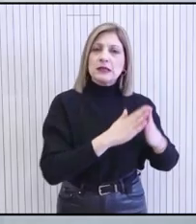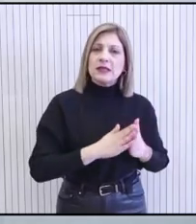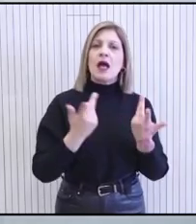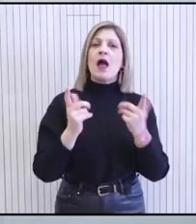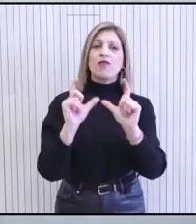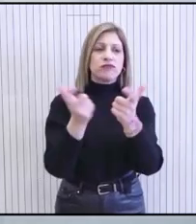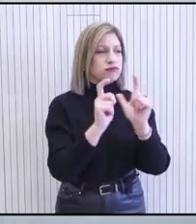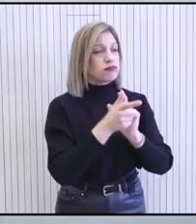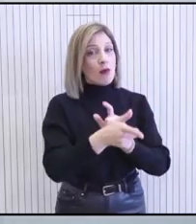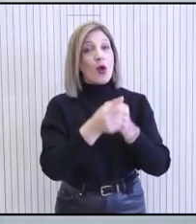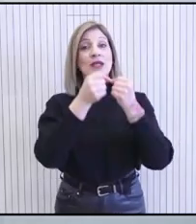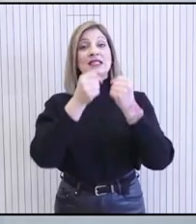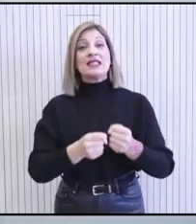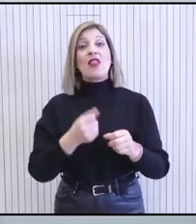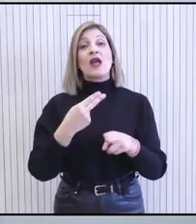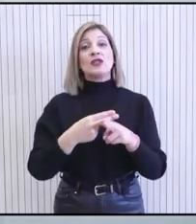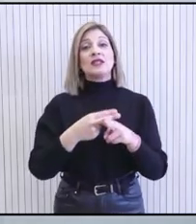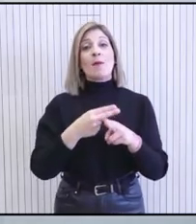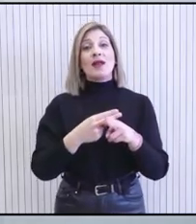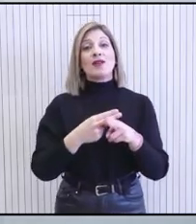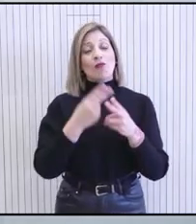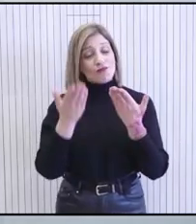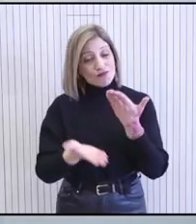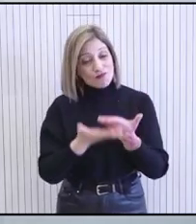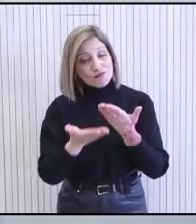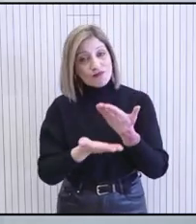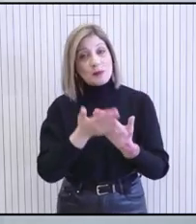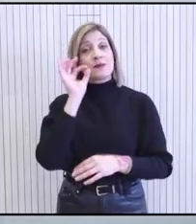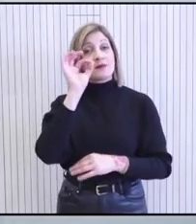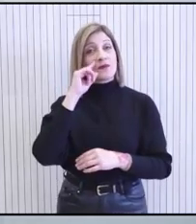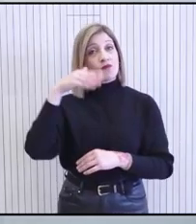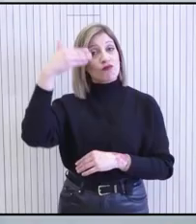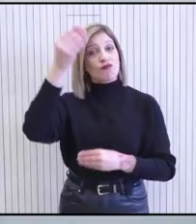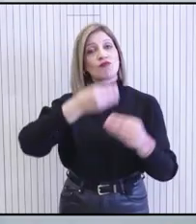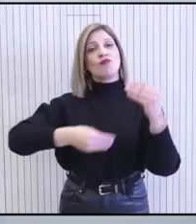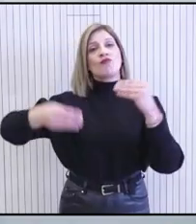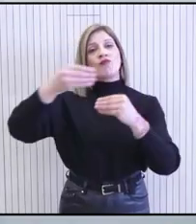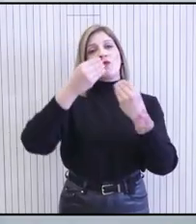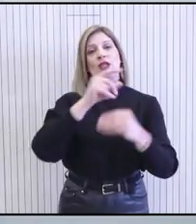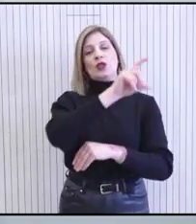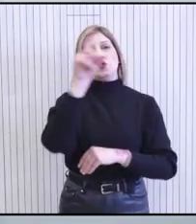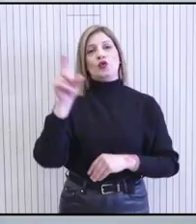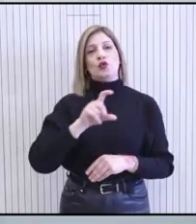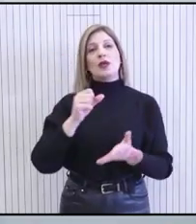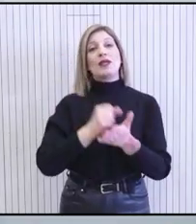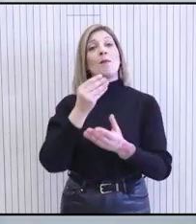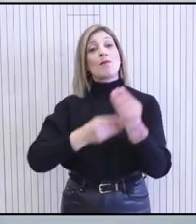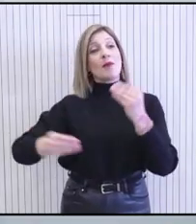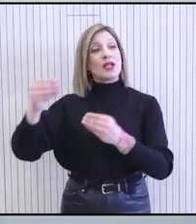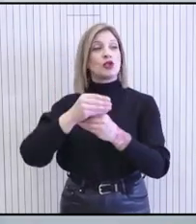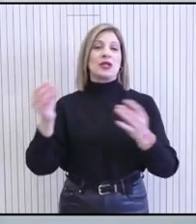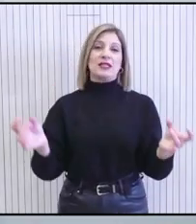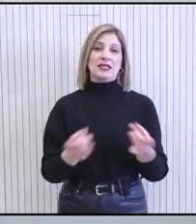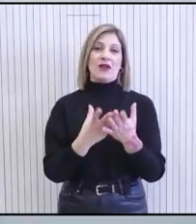από μια σταθερότερη και πιο ευνοϊκή οικονομική κατάσταση, με προοπτικές για βελτιωμένη ποιότητα ζωής και περισσότερες ευκαιρίες.